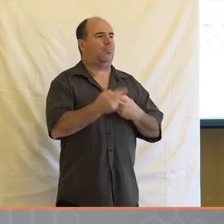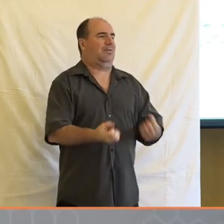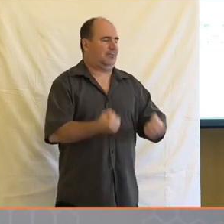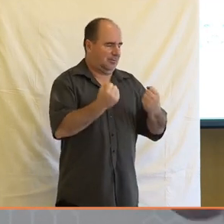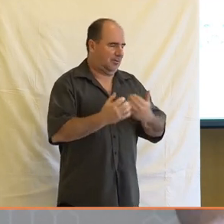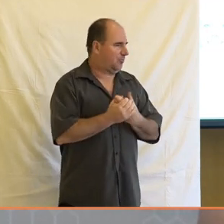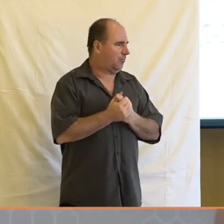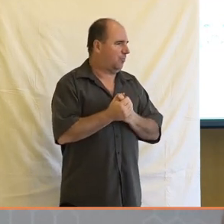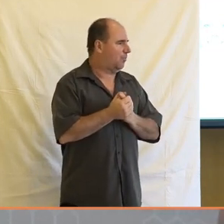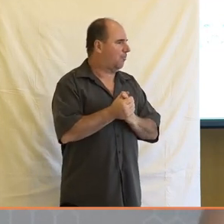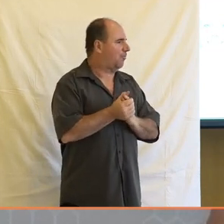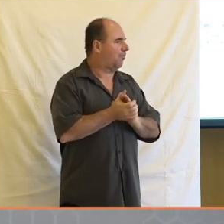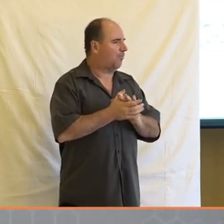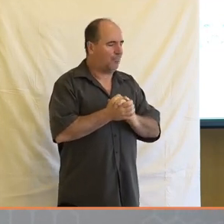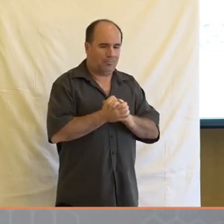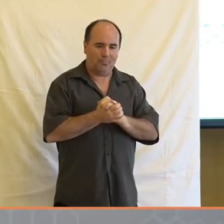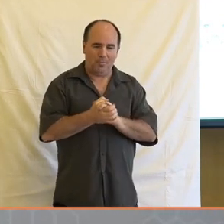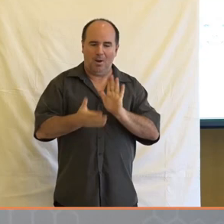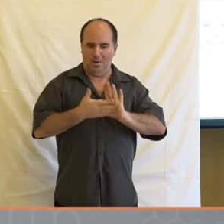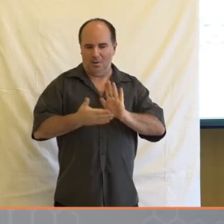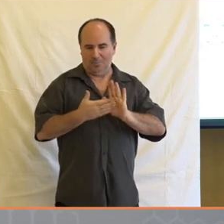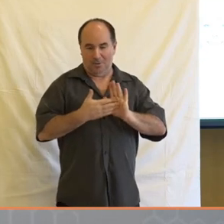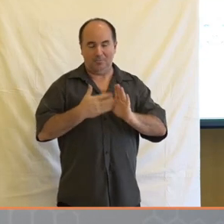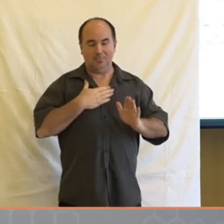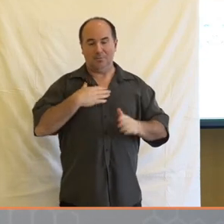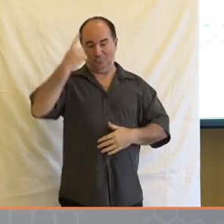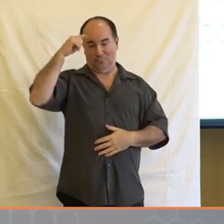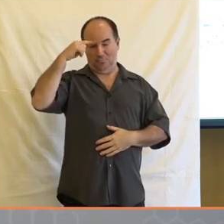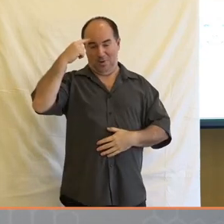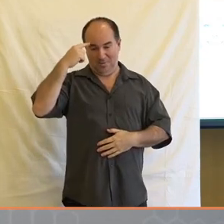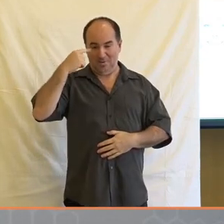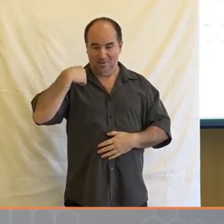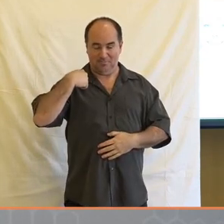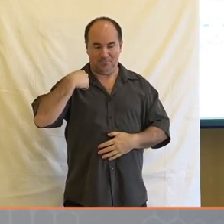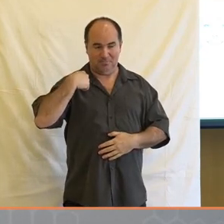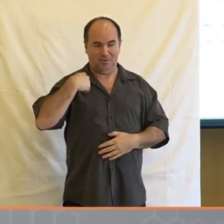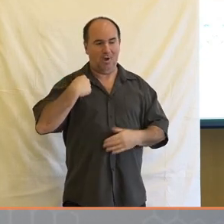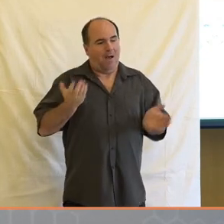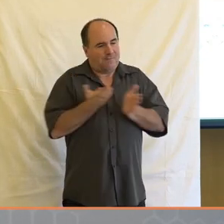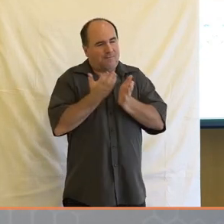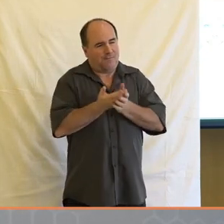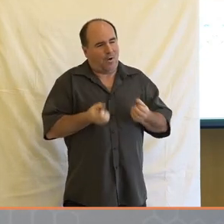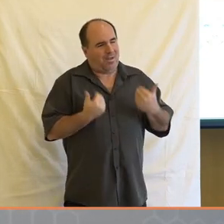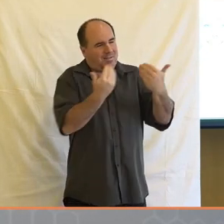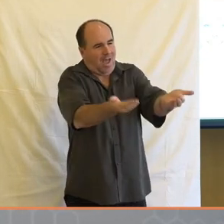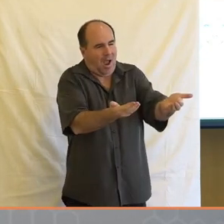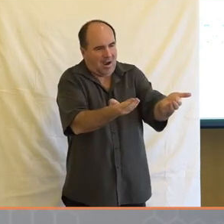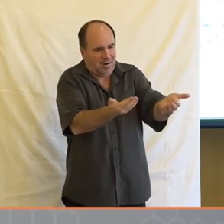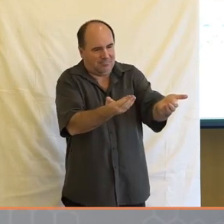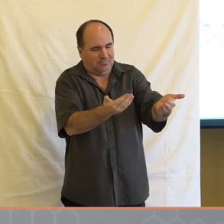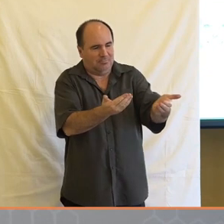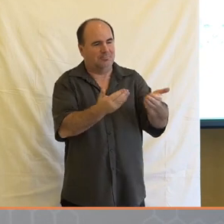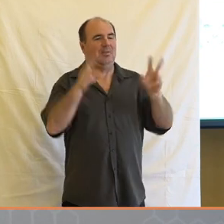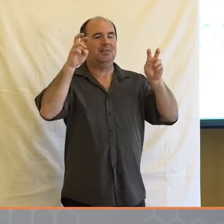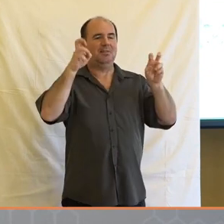ale myslím si, obecně třeba u našich studentů, tak když se to vhodně podá, tak je ten zájem o ta